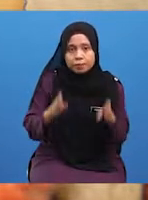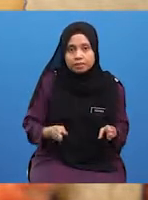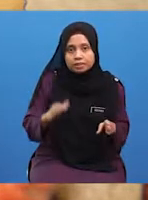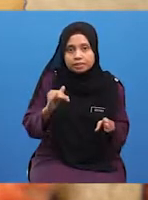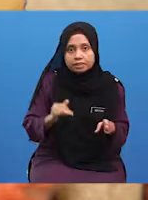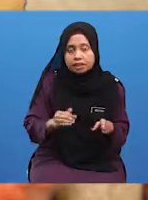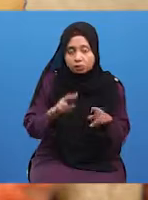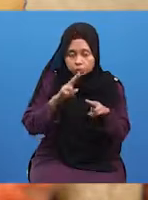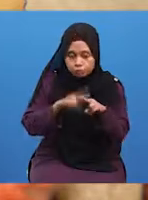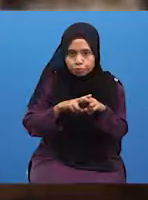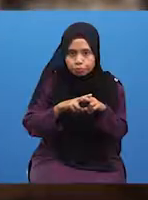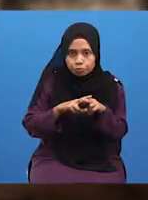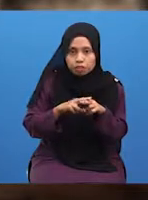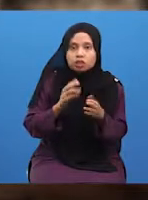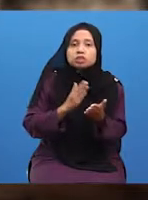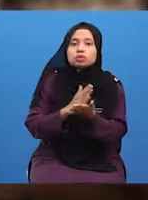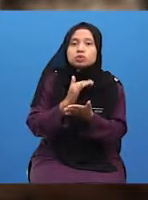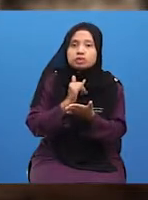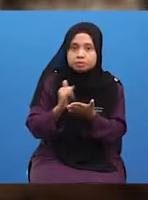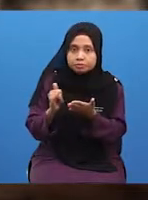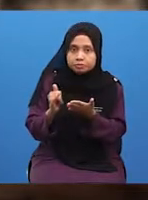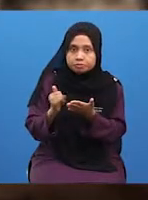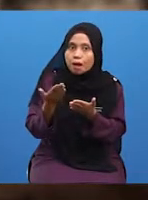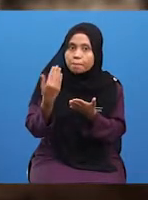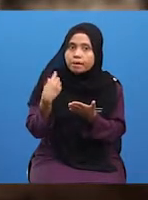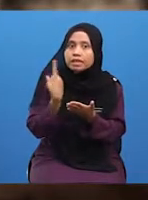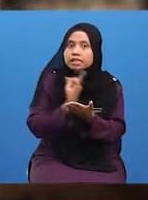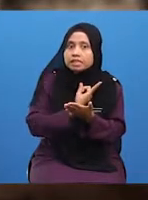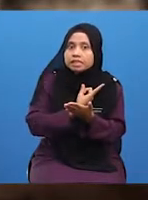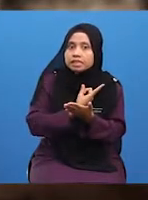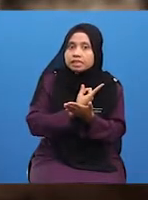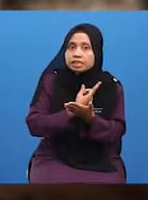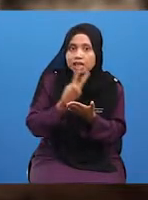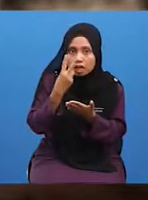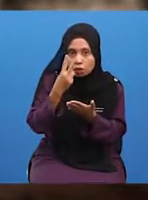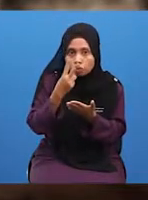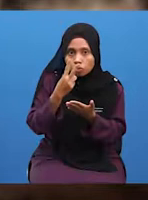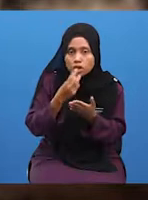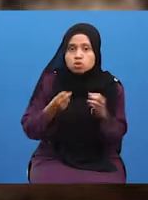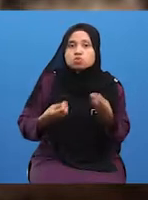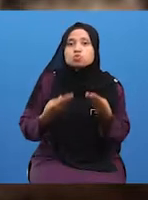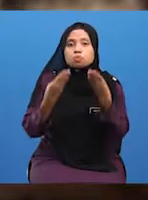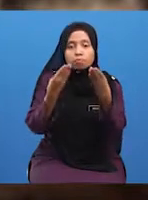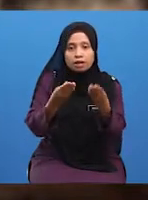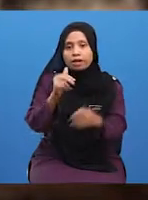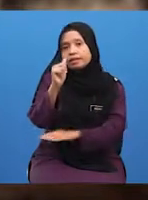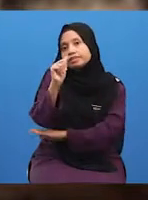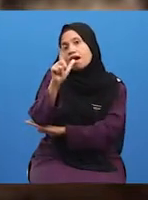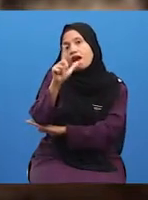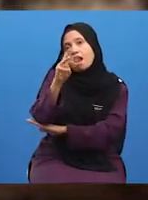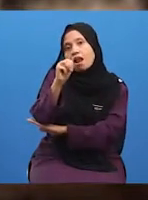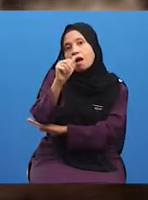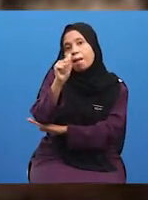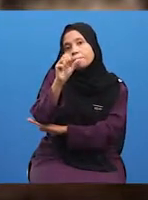mendiaminya. Seterusnya pelajar, mari kita terokai tentang Sumbangan Al-Masudi